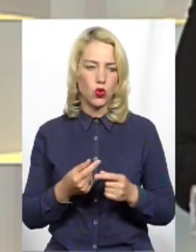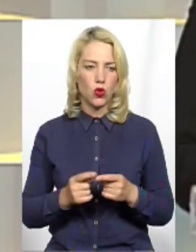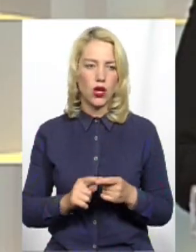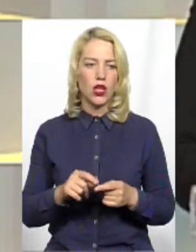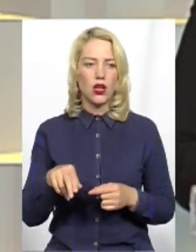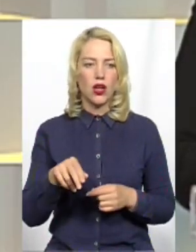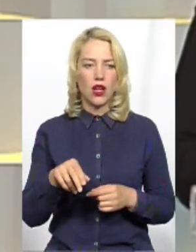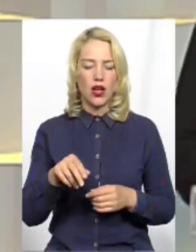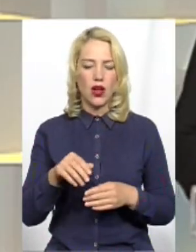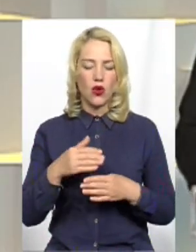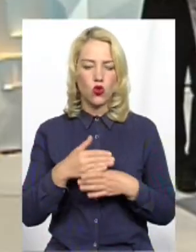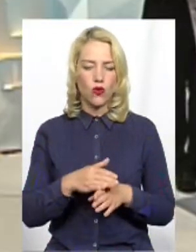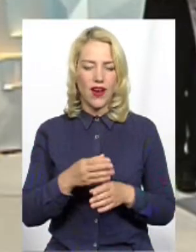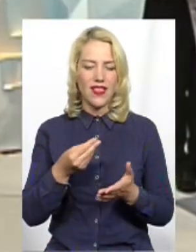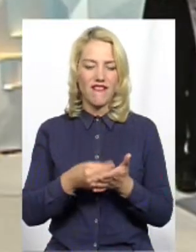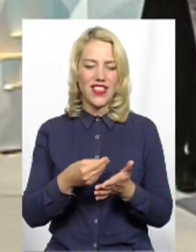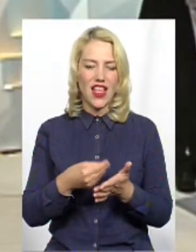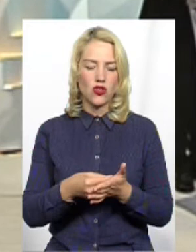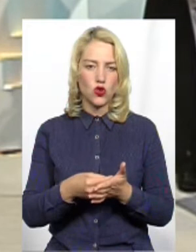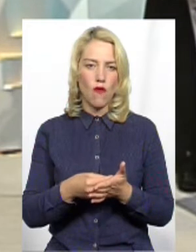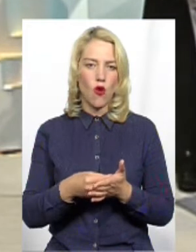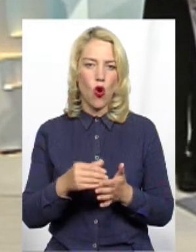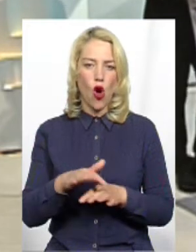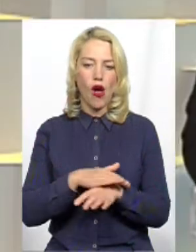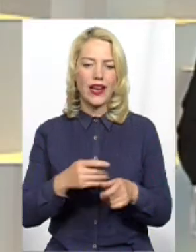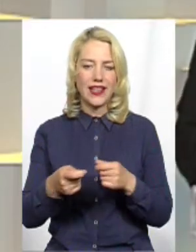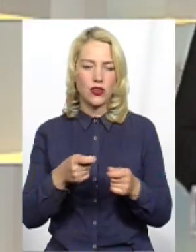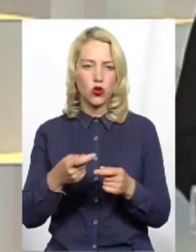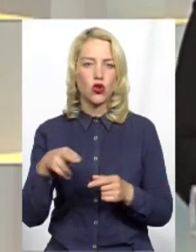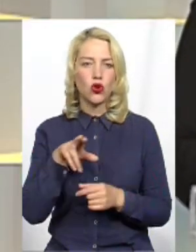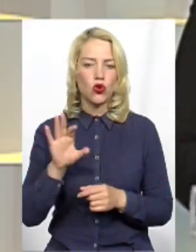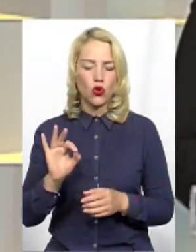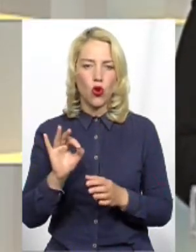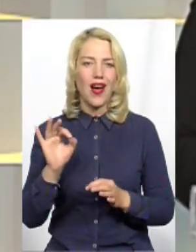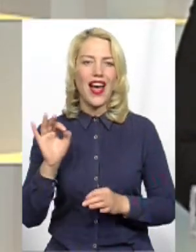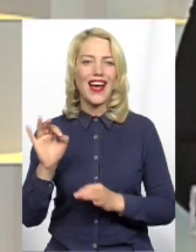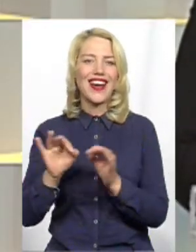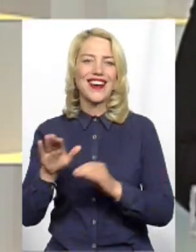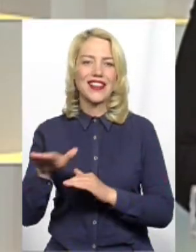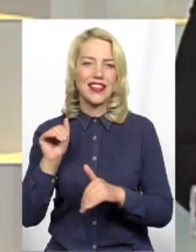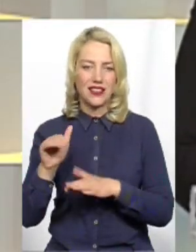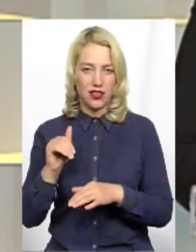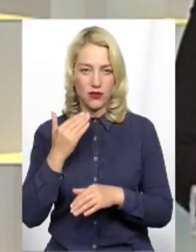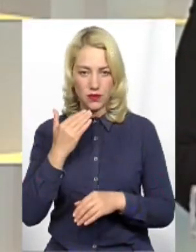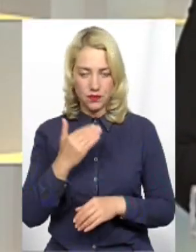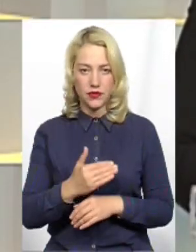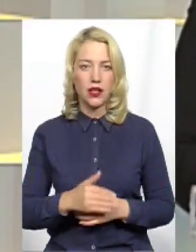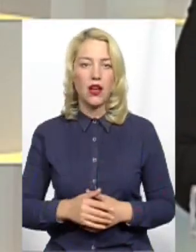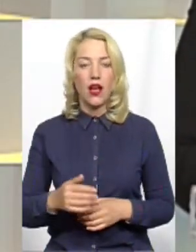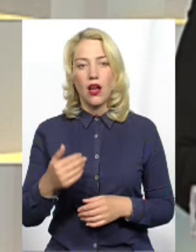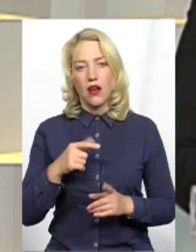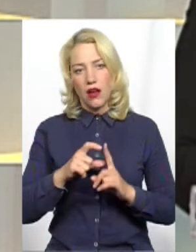фінансового ринку, якщо там стосовно кредитів. Ну, стосовно кредитів, скажу вам так. Якщо ми подивимося на